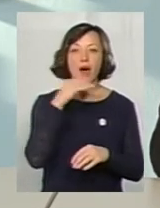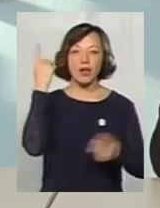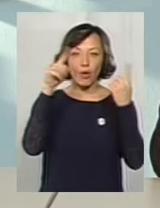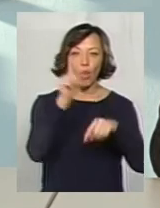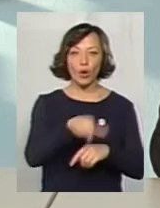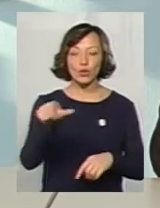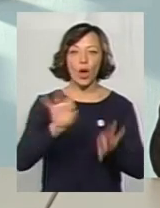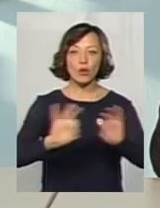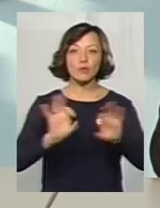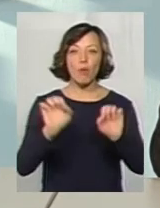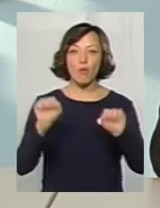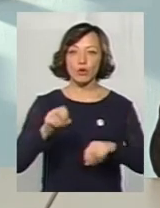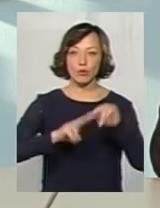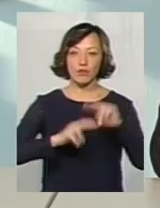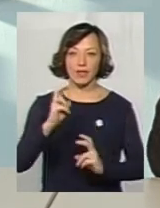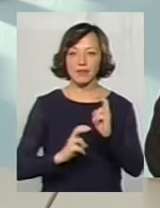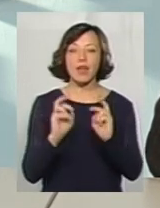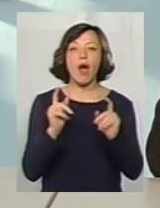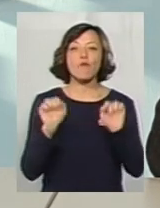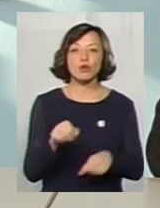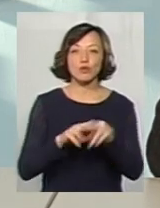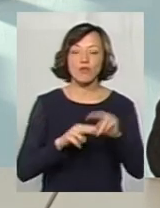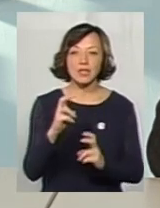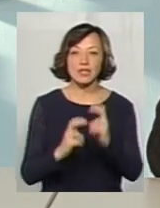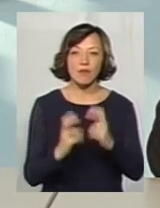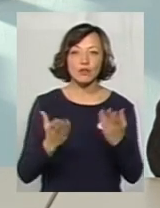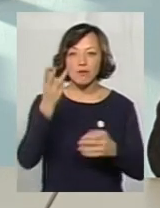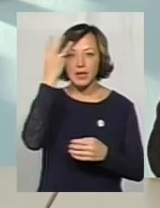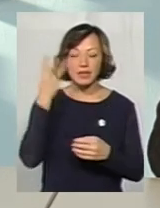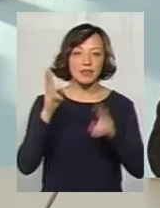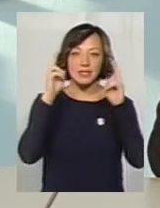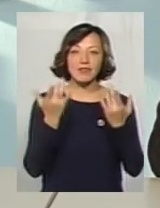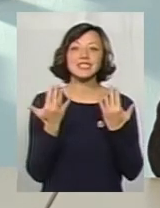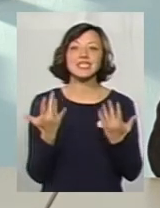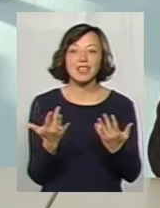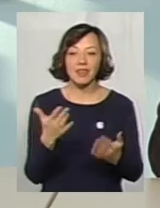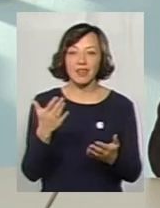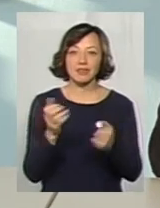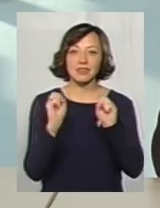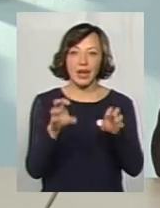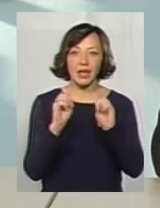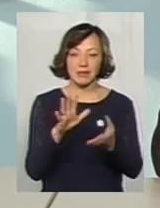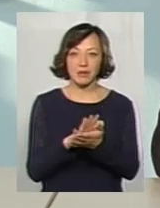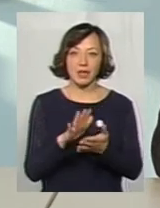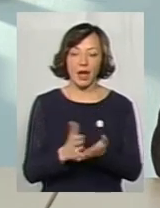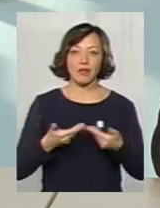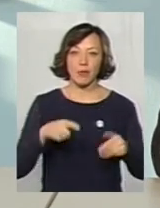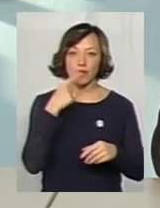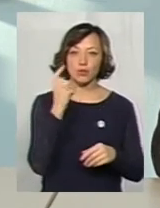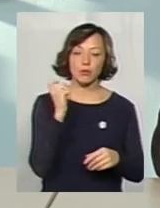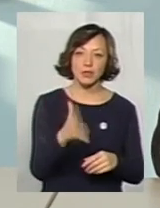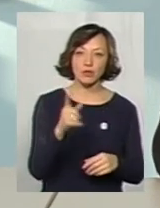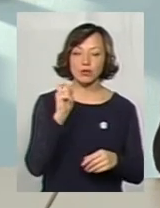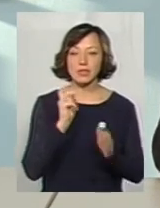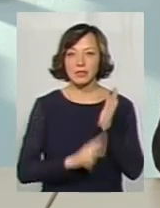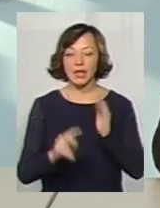розповідали, що вже можна будувати завод, але як можна будувати завод, якщо в Хмельницькому ніхто навіть не знав, скільки він сміття здає. Нам говорили про 150-170